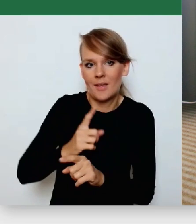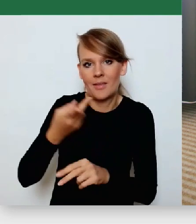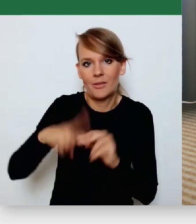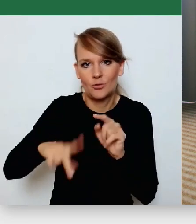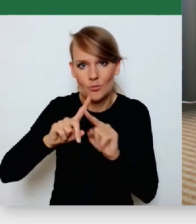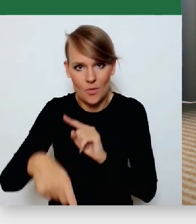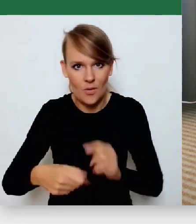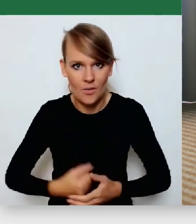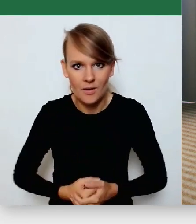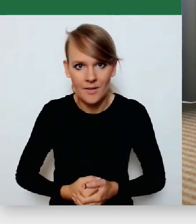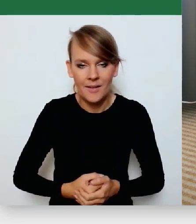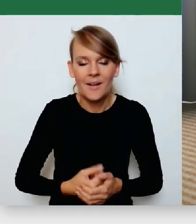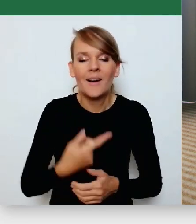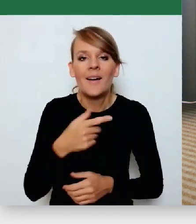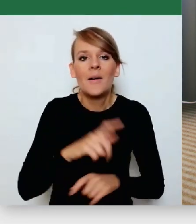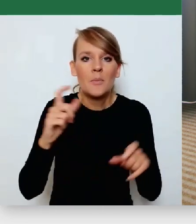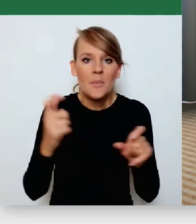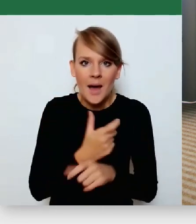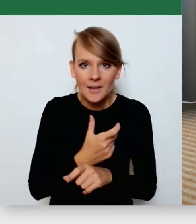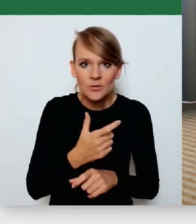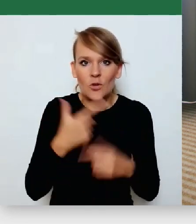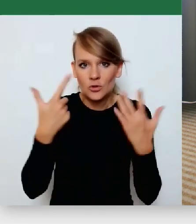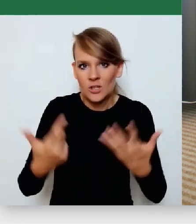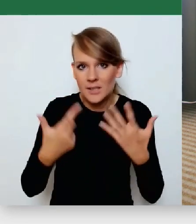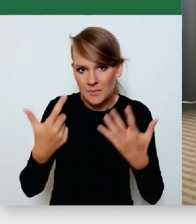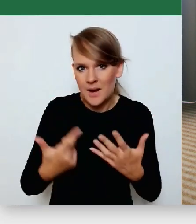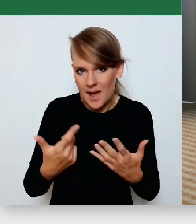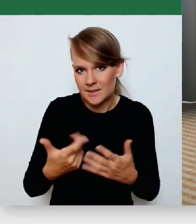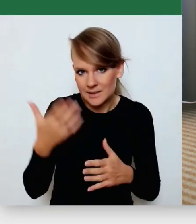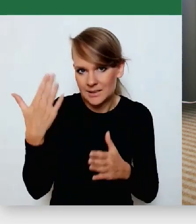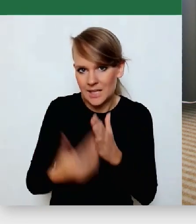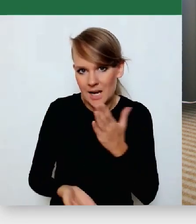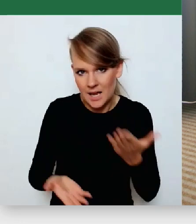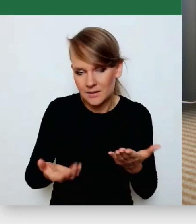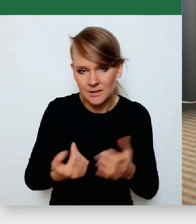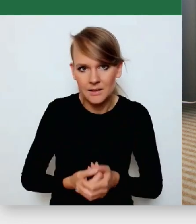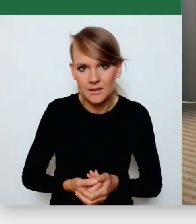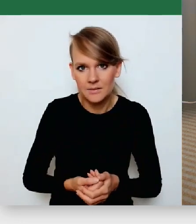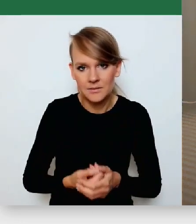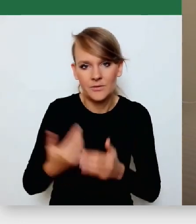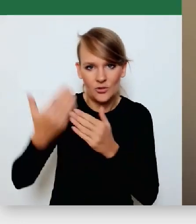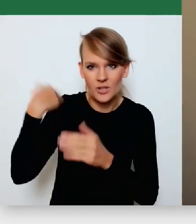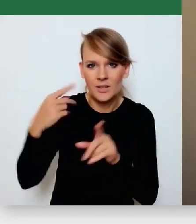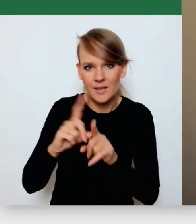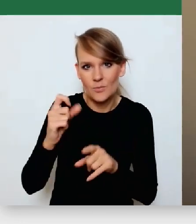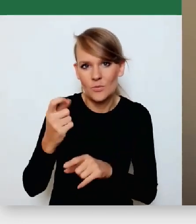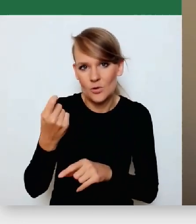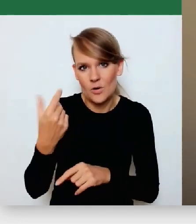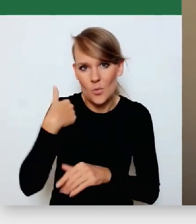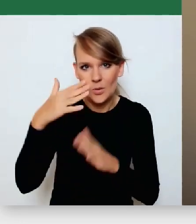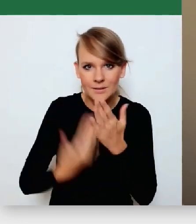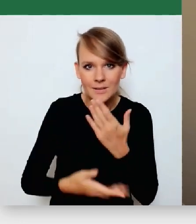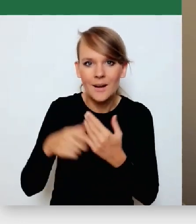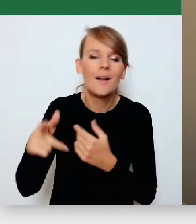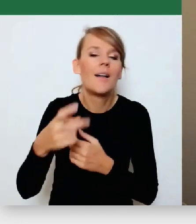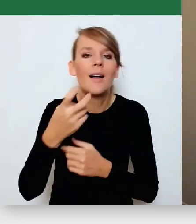straciło 7 lat ostatnich, a przedtem też trochę lat straciło na tym, żeby jednak na fotowoltaikę, na energię